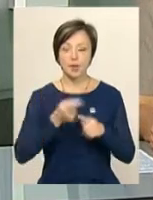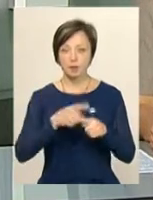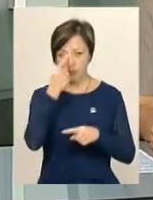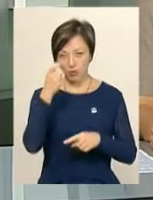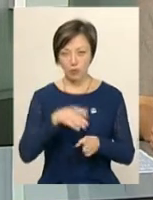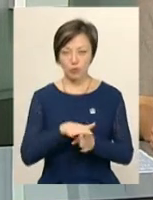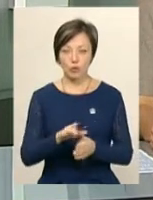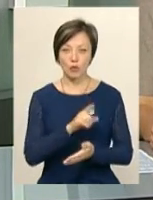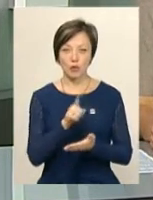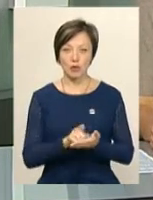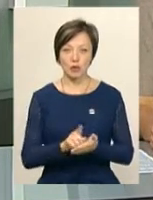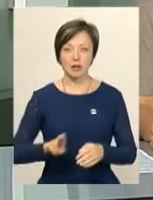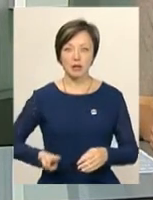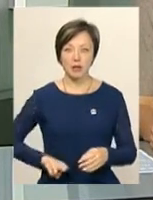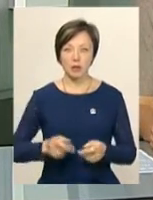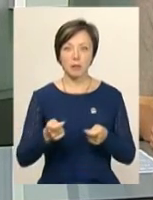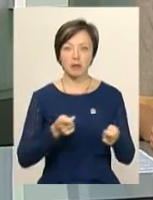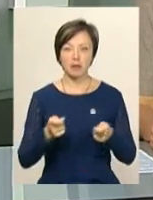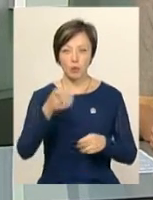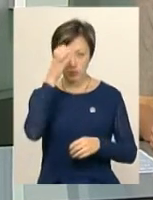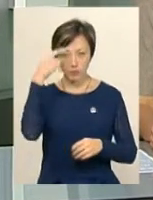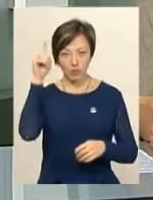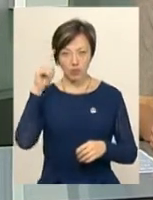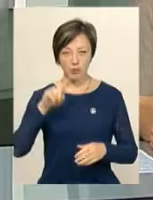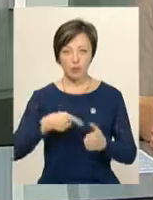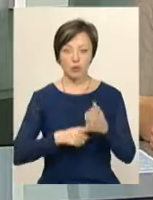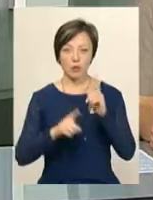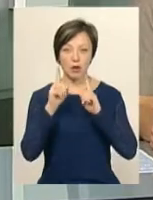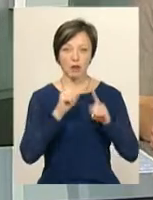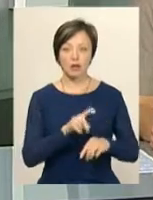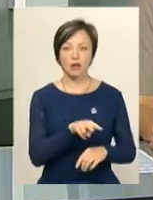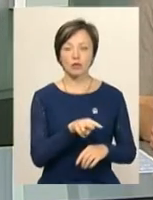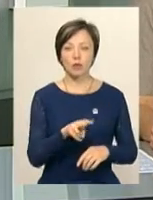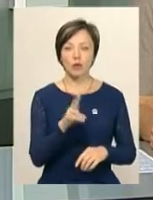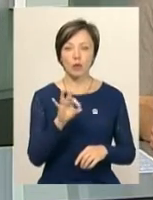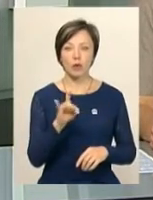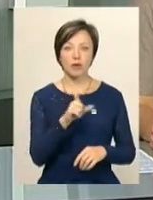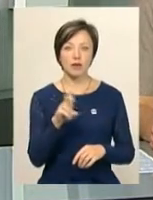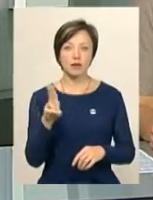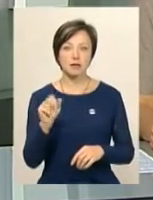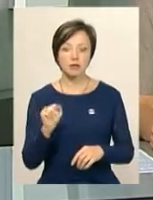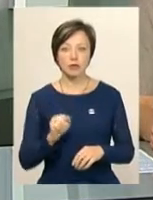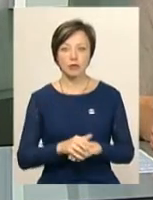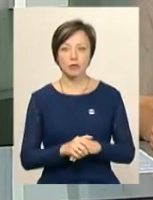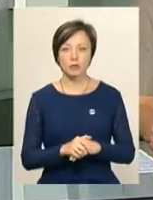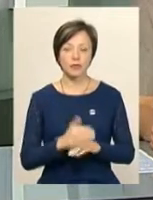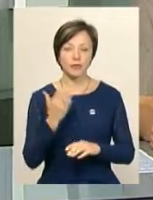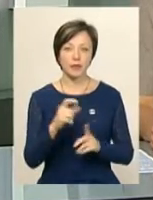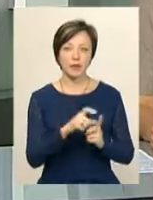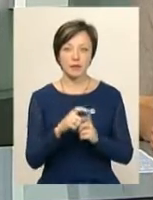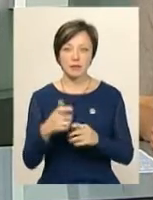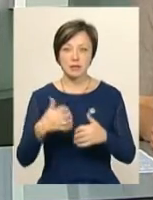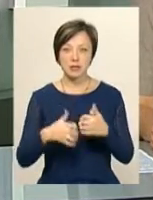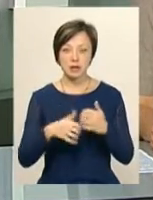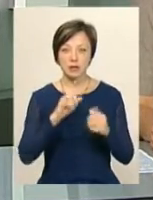повідомила виконуюча обов'язк директора Департаменту освіти та науки Хмельницької міської ради Людмила Корнієвська. За її словами, в